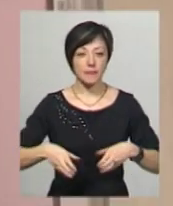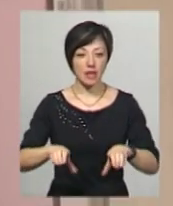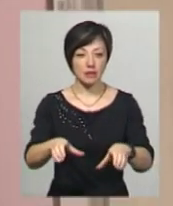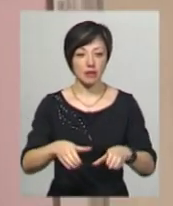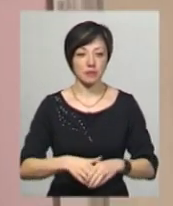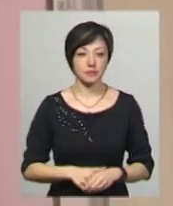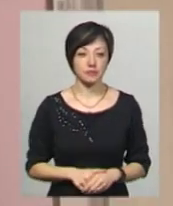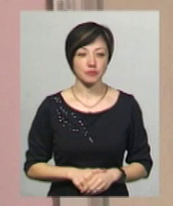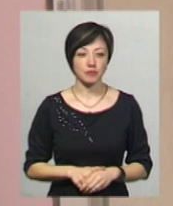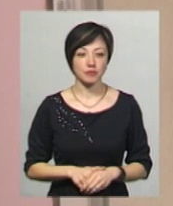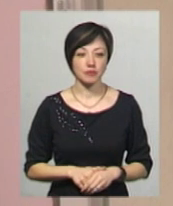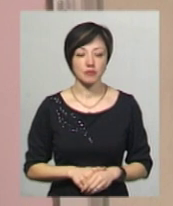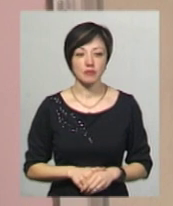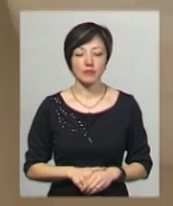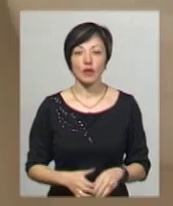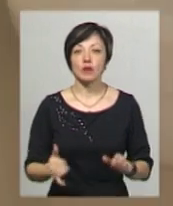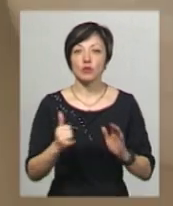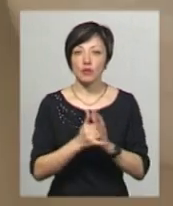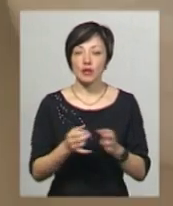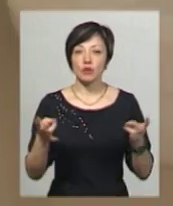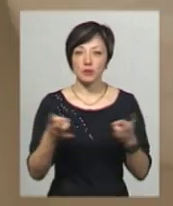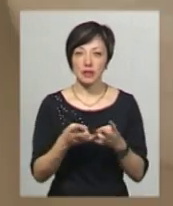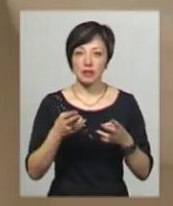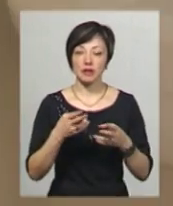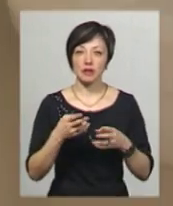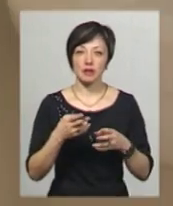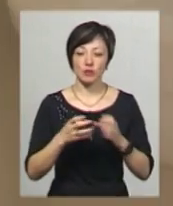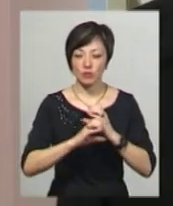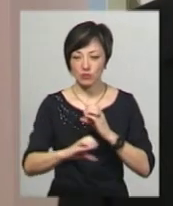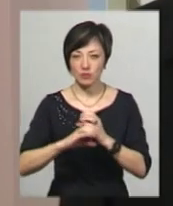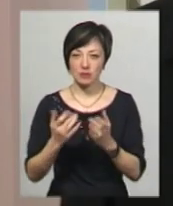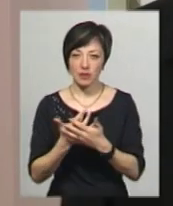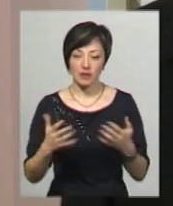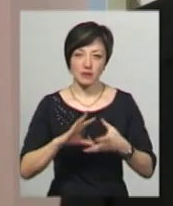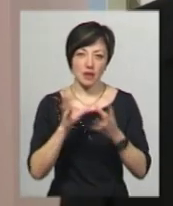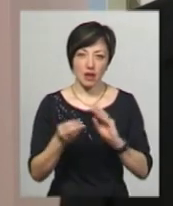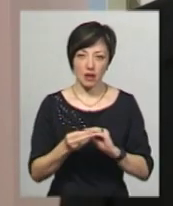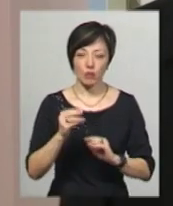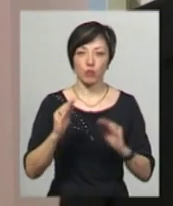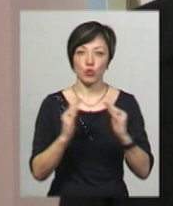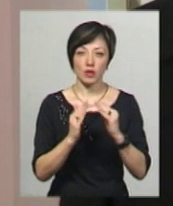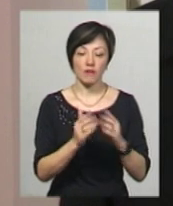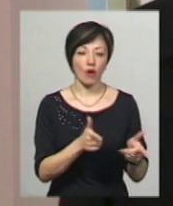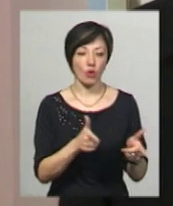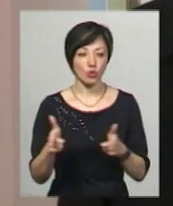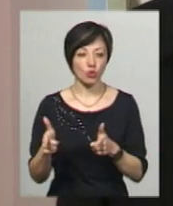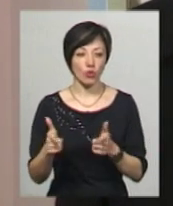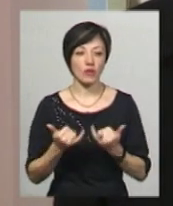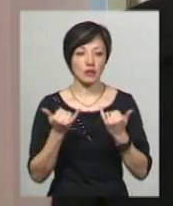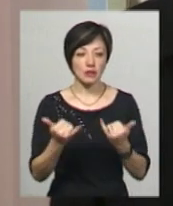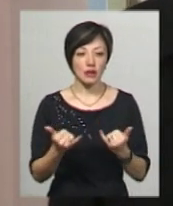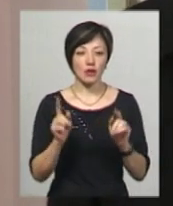обліцювальна. Встановити необхідно ще сантехнічні прилади. Взагалі-то вже практично будівля готова для